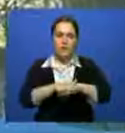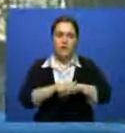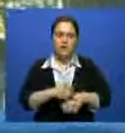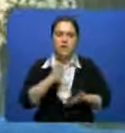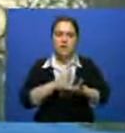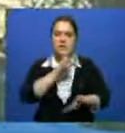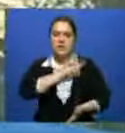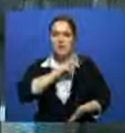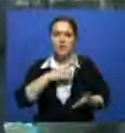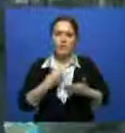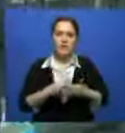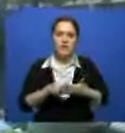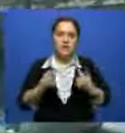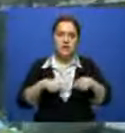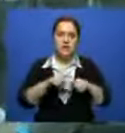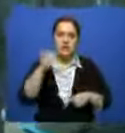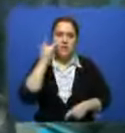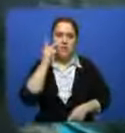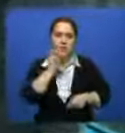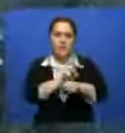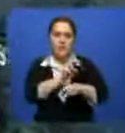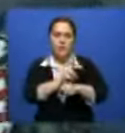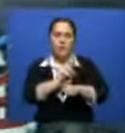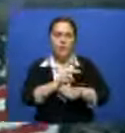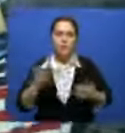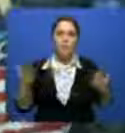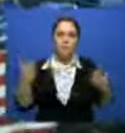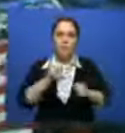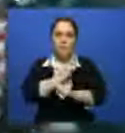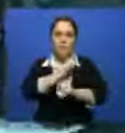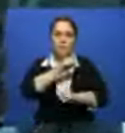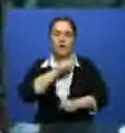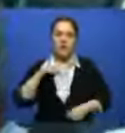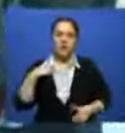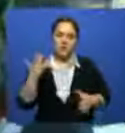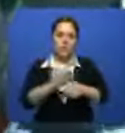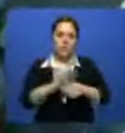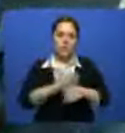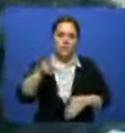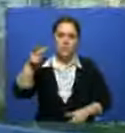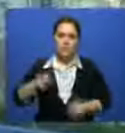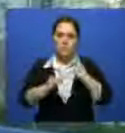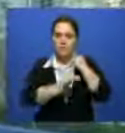Работники финансовой организации часто приходят в парк, чтобы по собственной инициативе помочь этим людям.